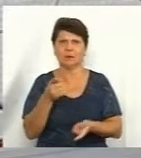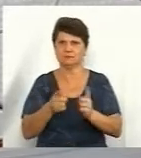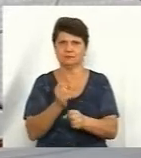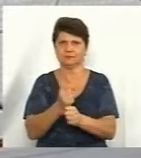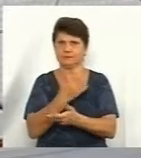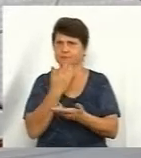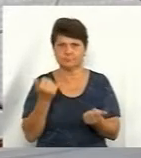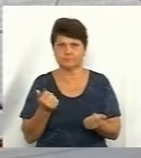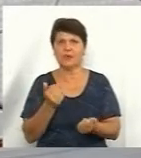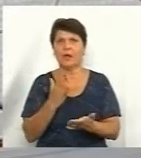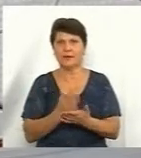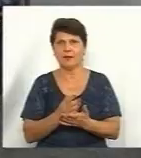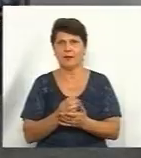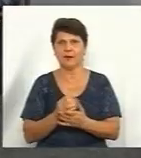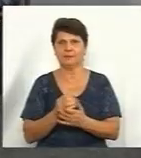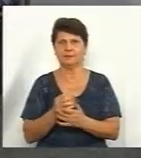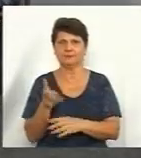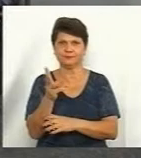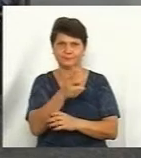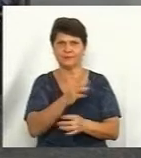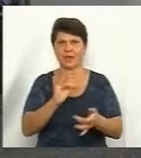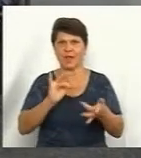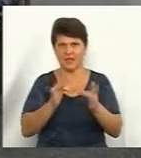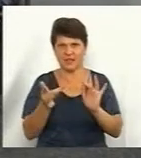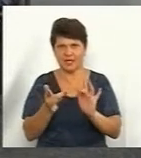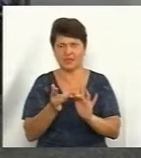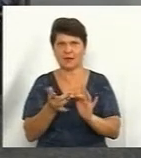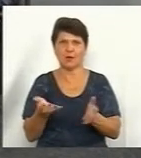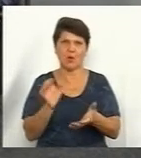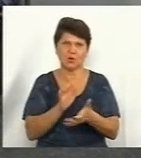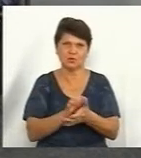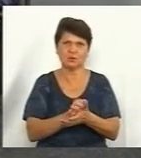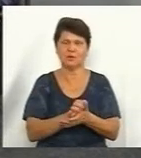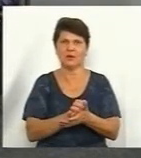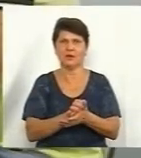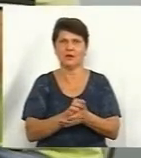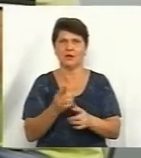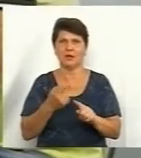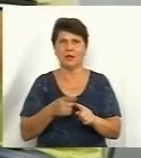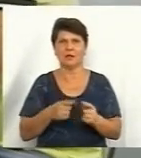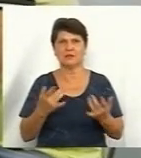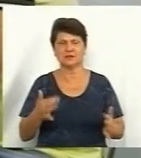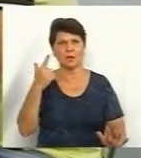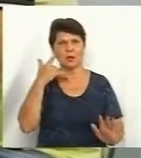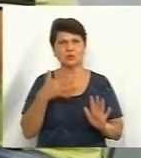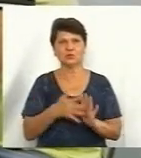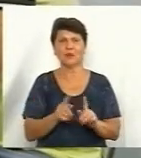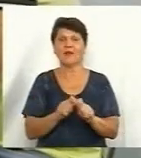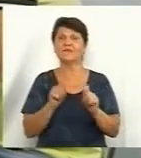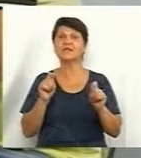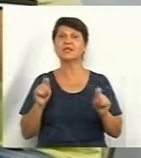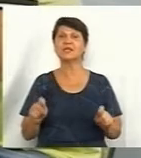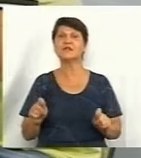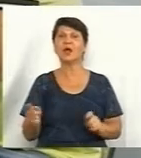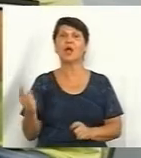Є кілька репортажів в інтернеті, що ми ознайомлювалися. Тобто, вона, наскільки ми розуміємо, відкривалася лише тоді,